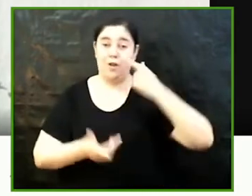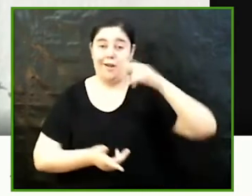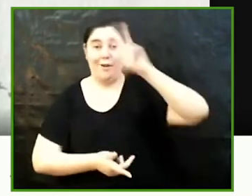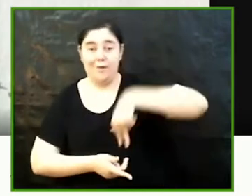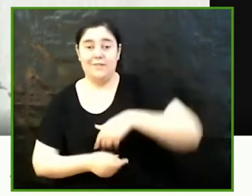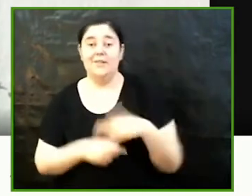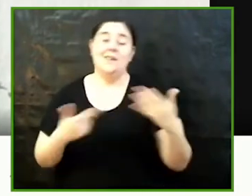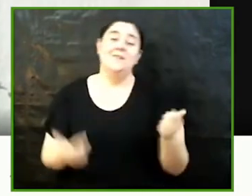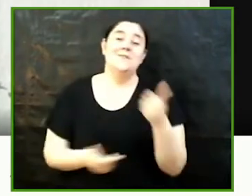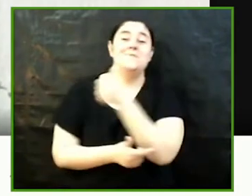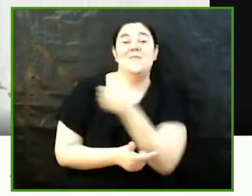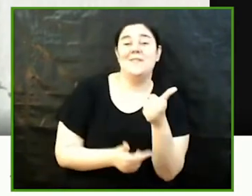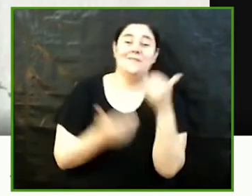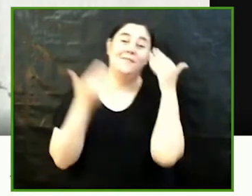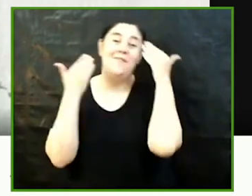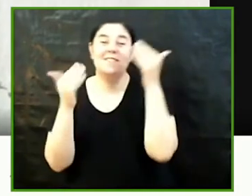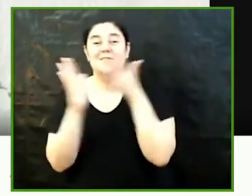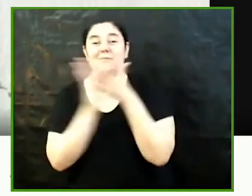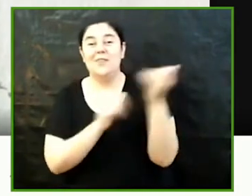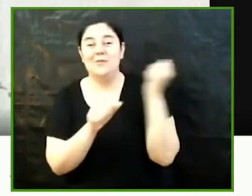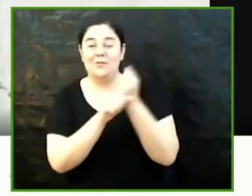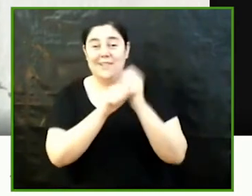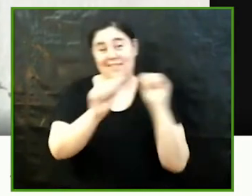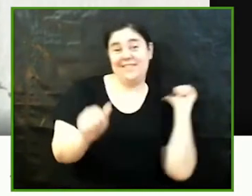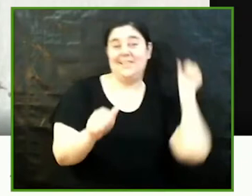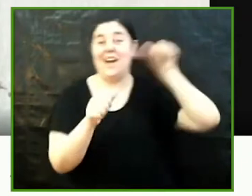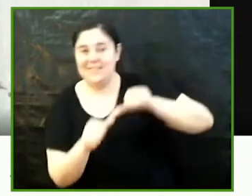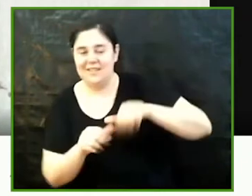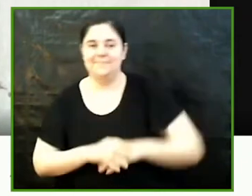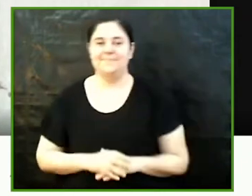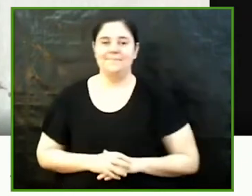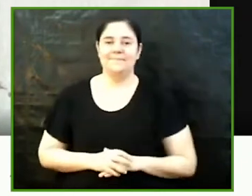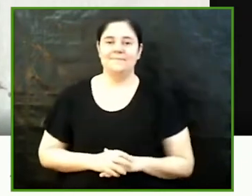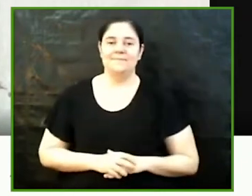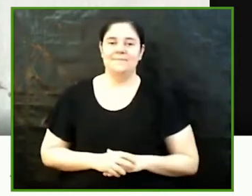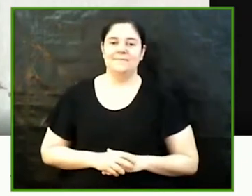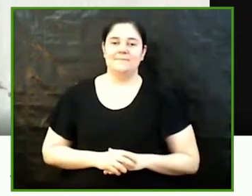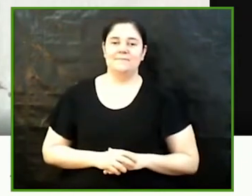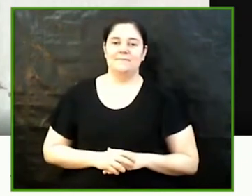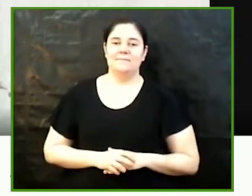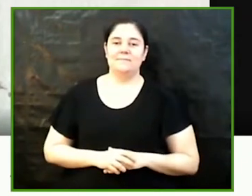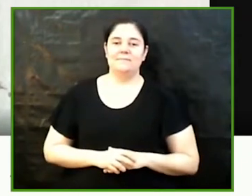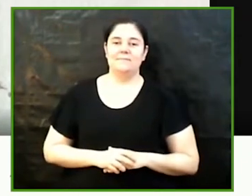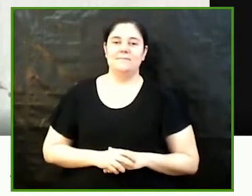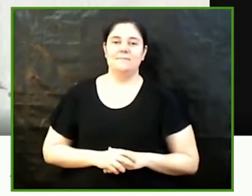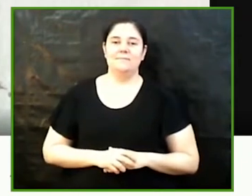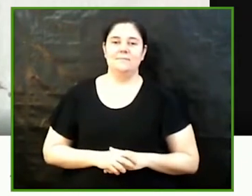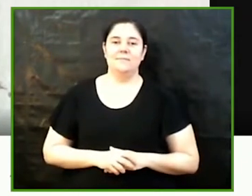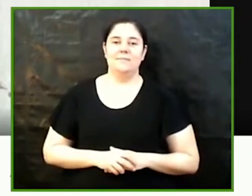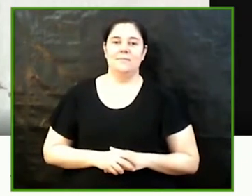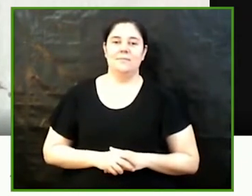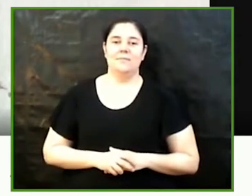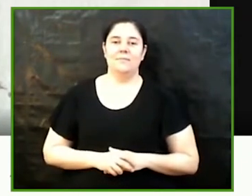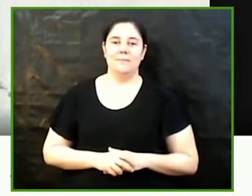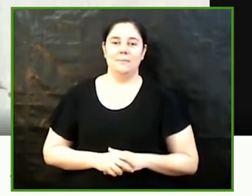lloc, per tota aquesta tasca. Però, en segon lloc, també és un dia, és un moment molt especial, perquè